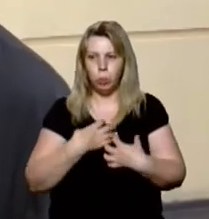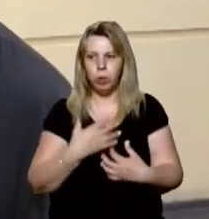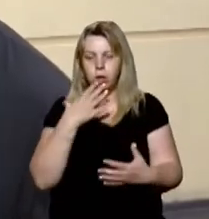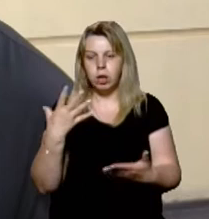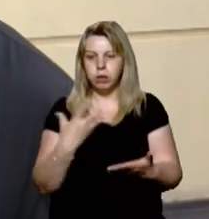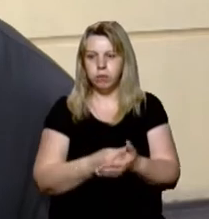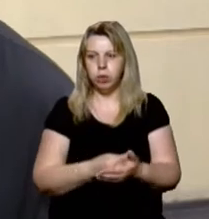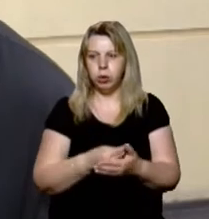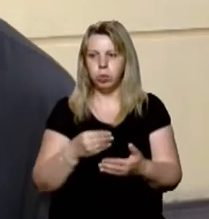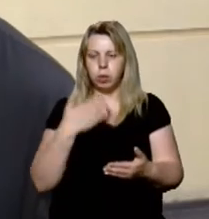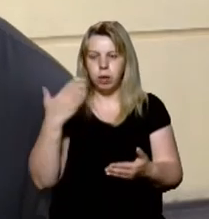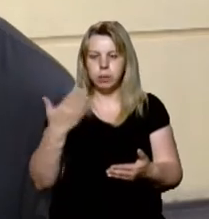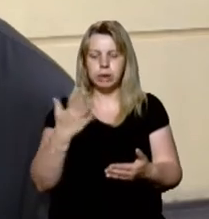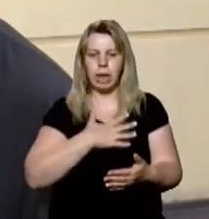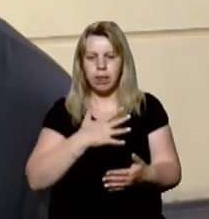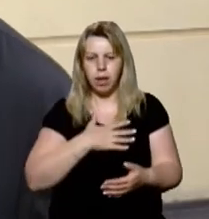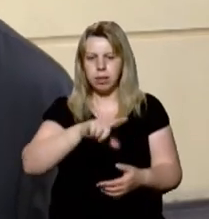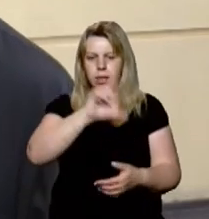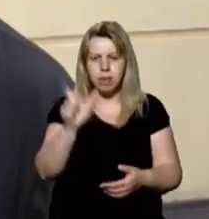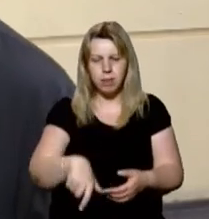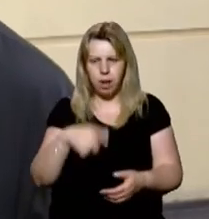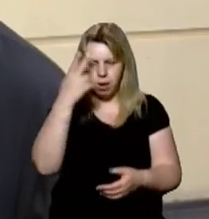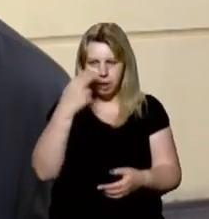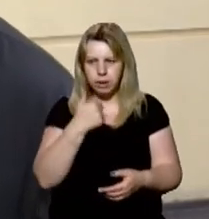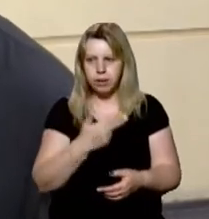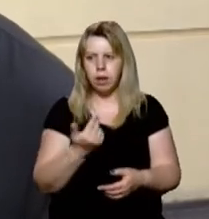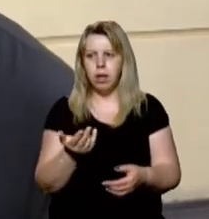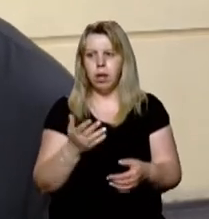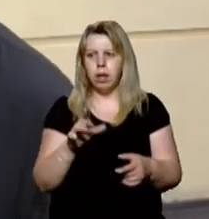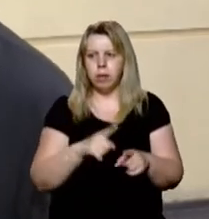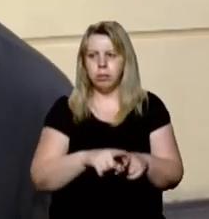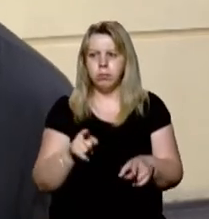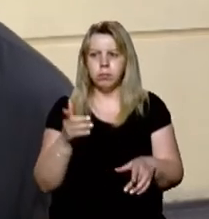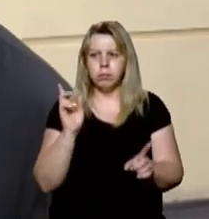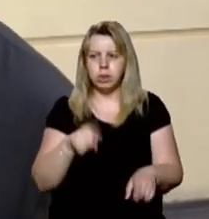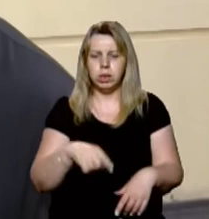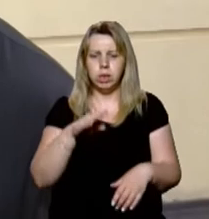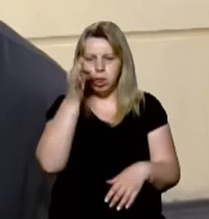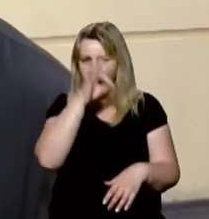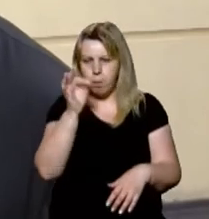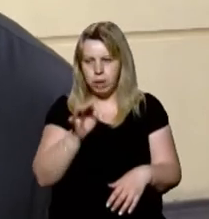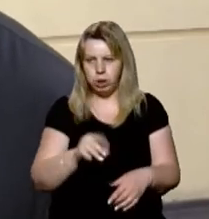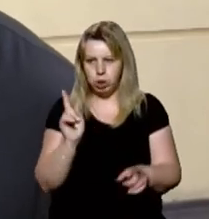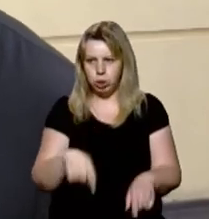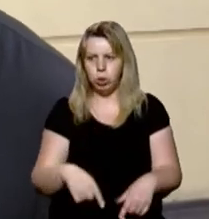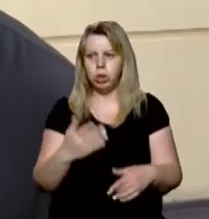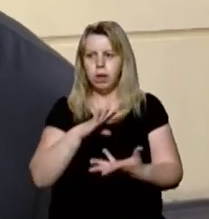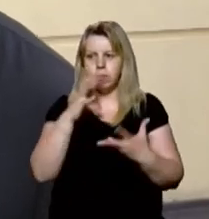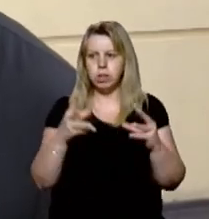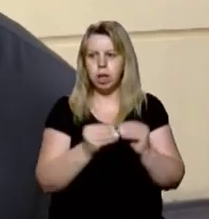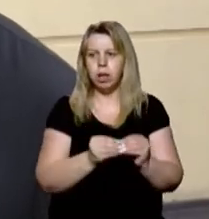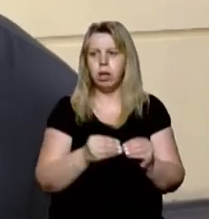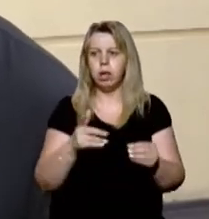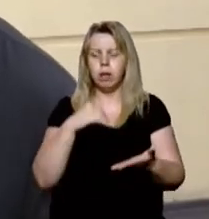Сполучених Штатів, з Канади, з Італії. Були вони тут зачитані, також з Німеччини. А взагалі, про